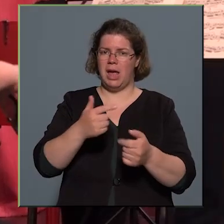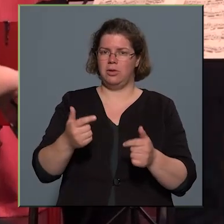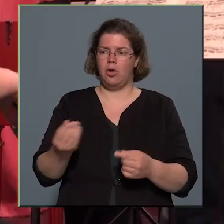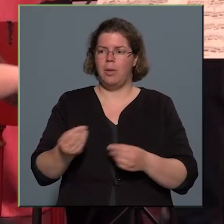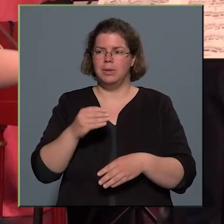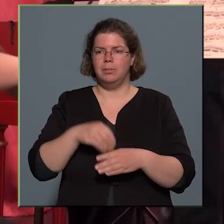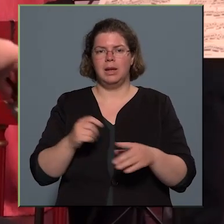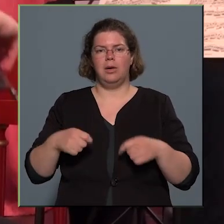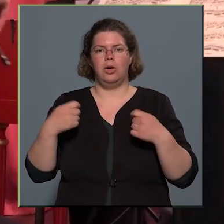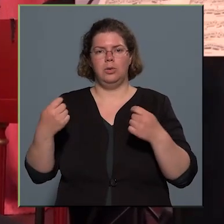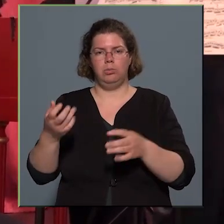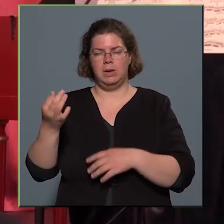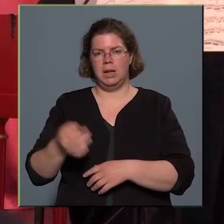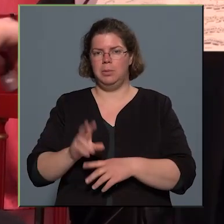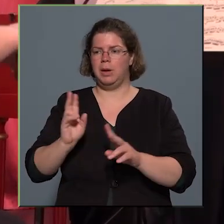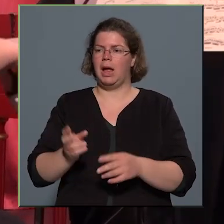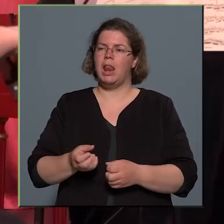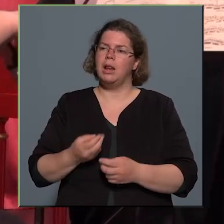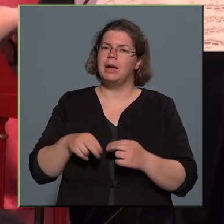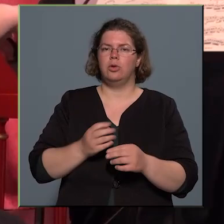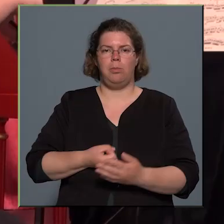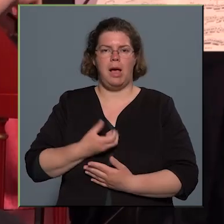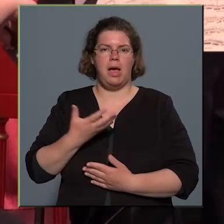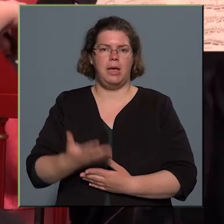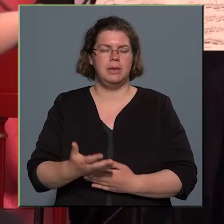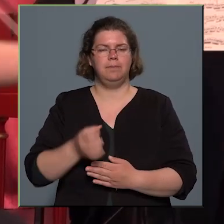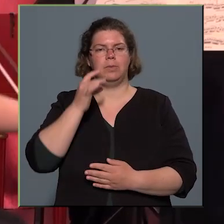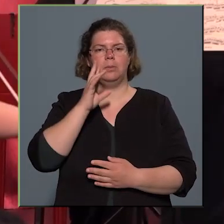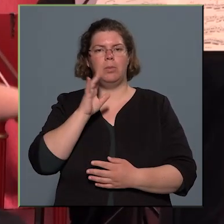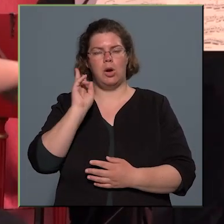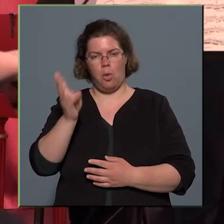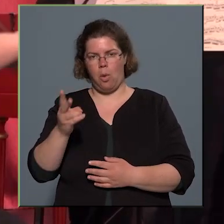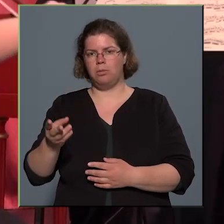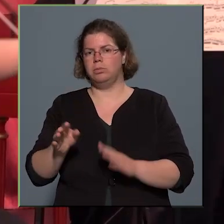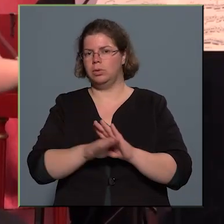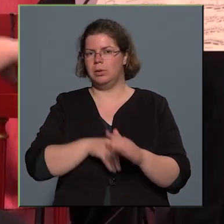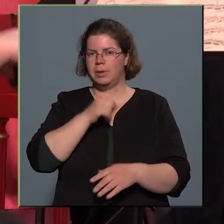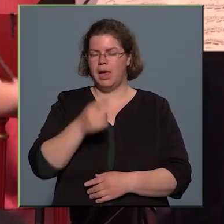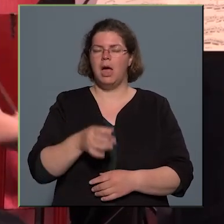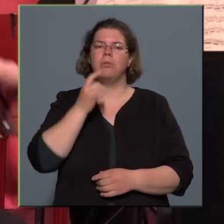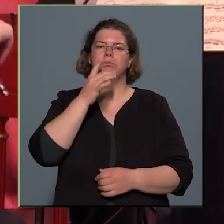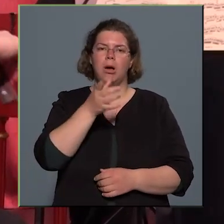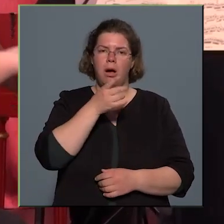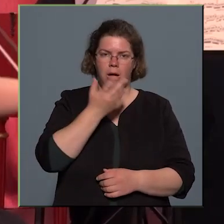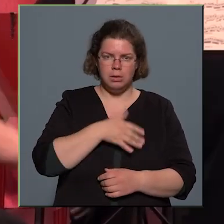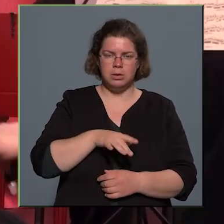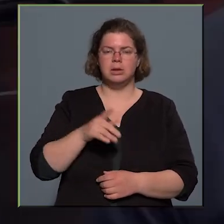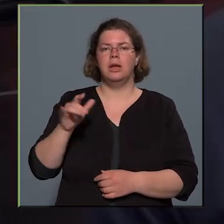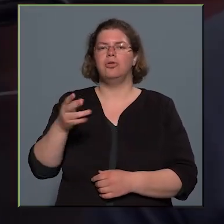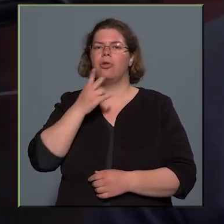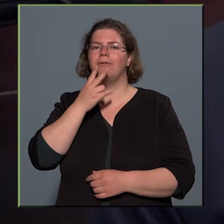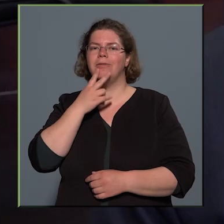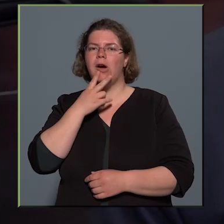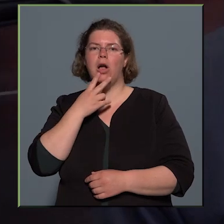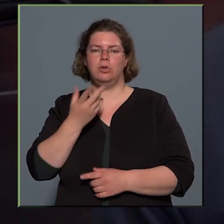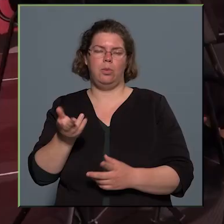adott pillanatban kell az embernek kiadni magából a legtöbb barok programot fogunk előadni. Johan Sebastian Bach és Antonio Vivaldi-nak a